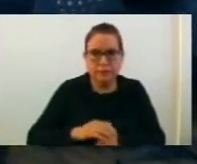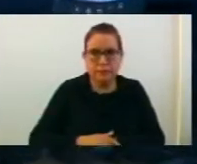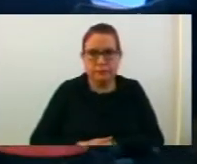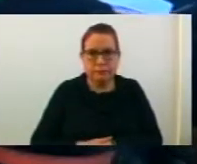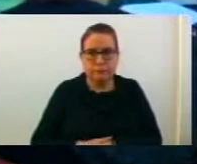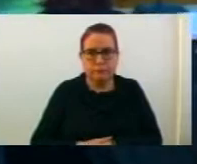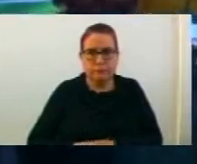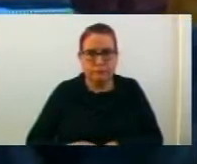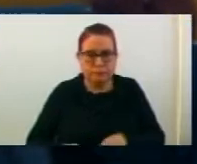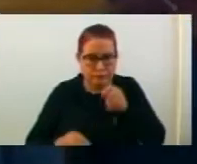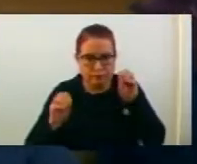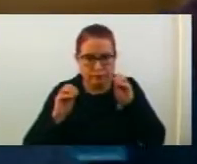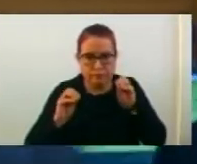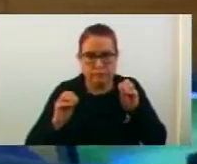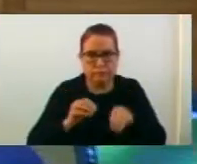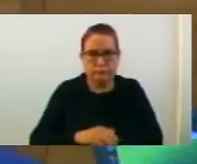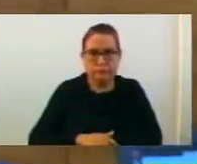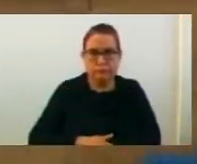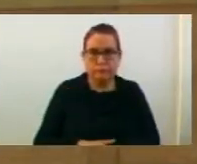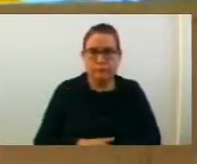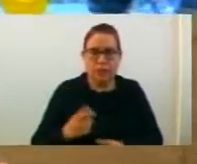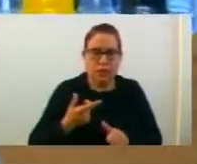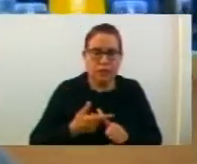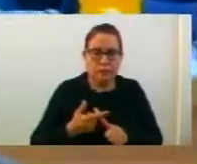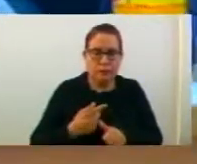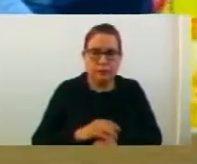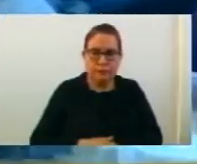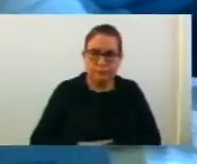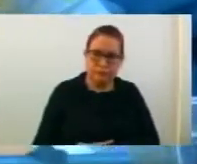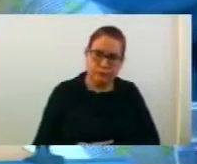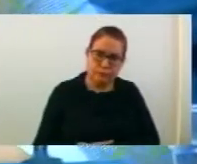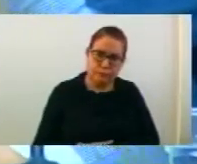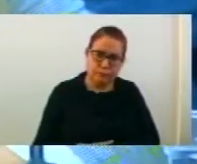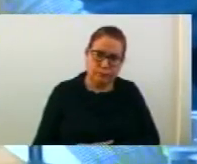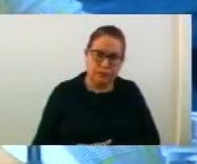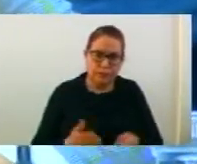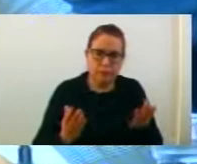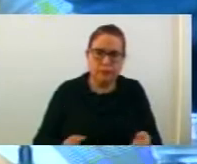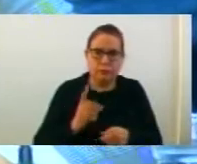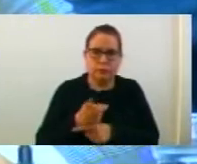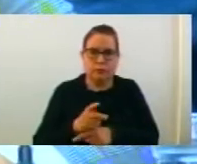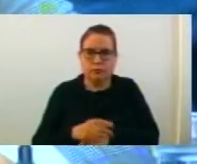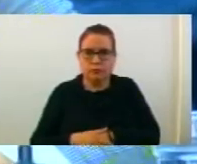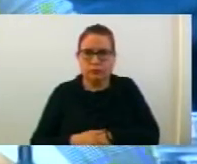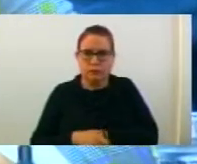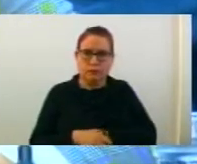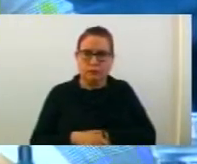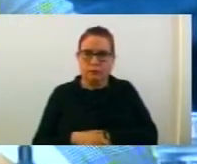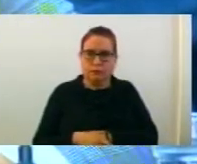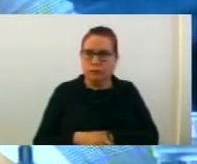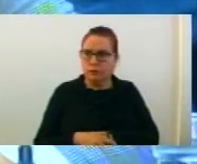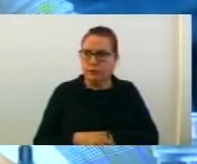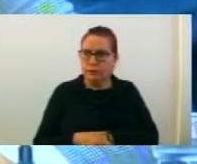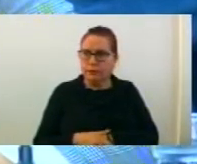почитувани колеги советници, първо е една техничка забележка. Во самиот текст на предлог од луката има направено некаков превид, па